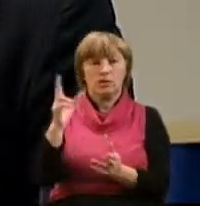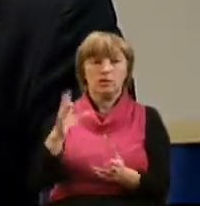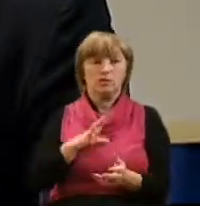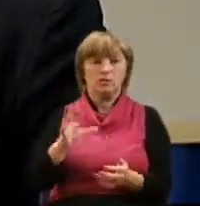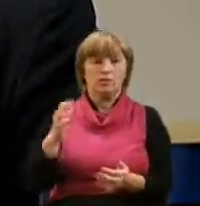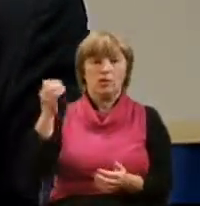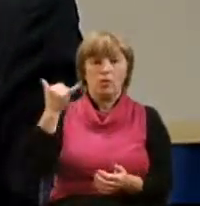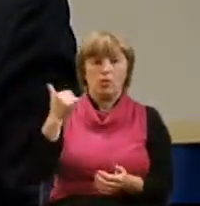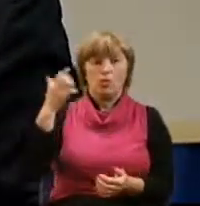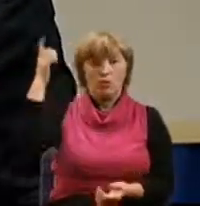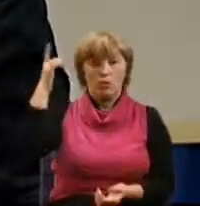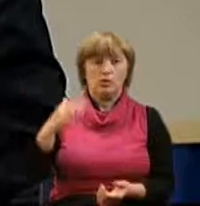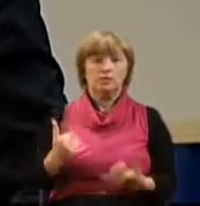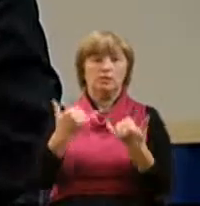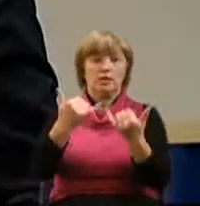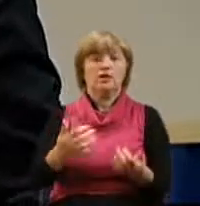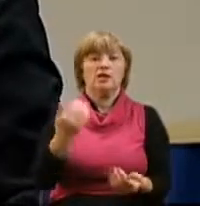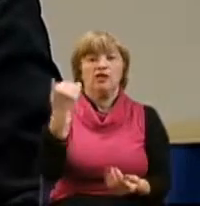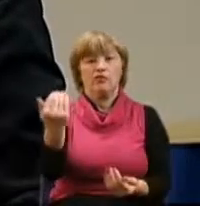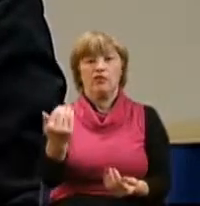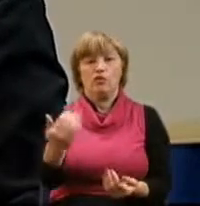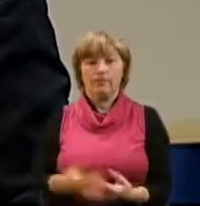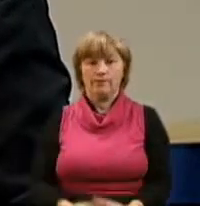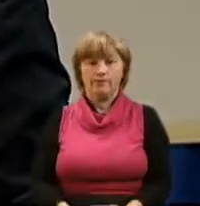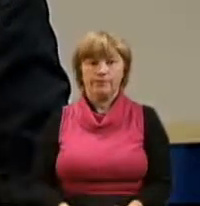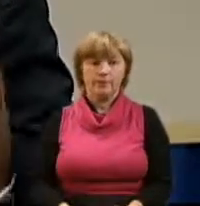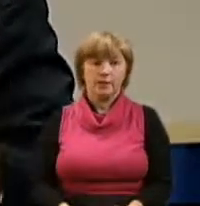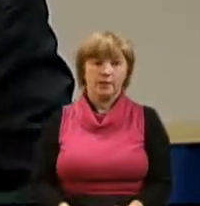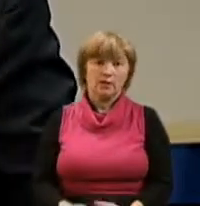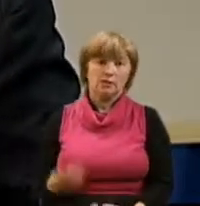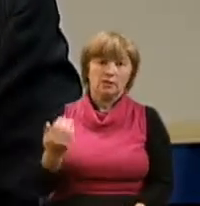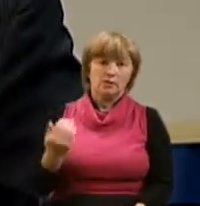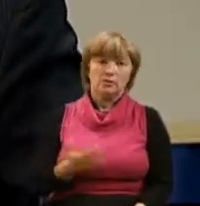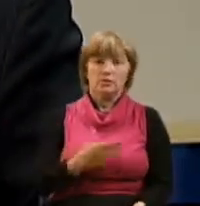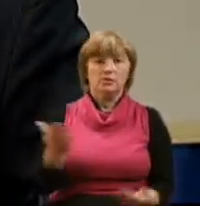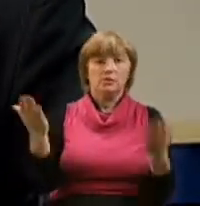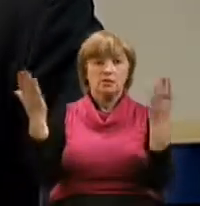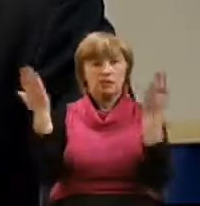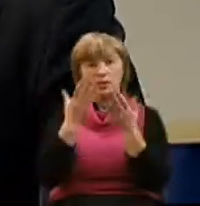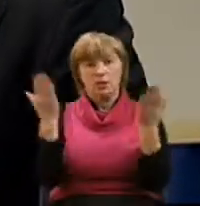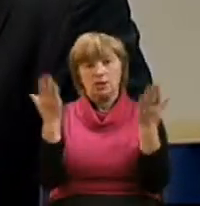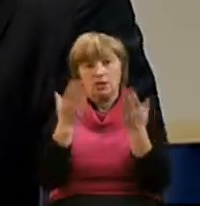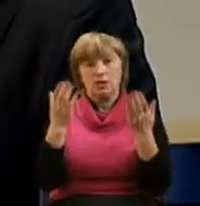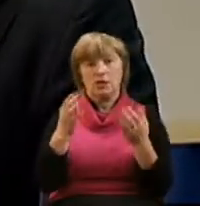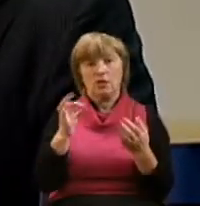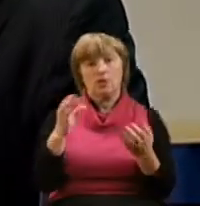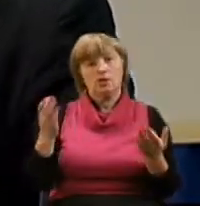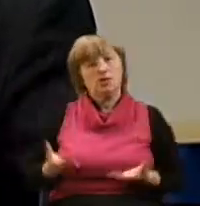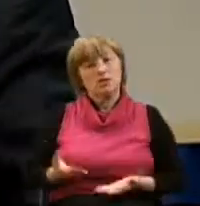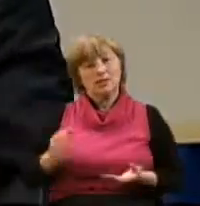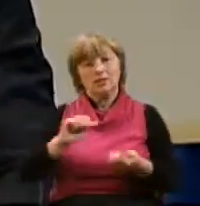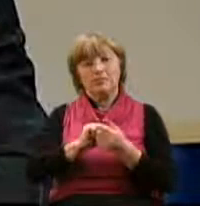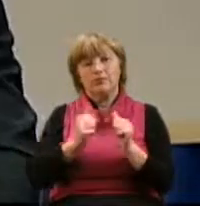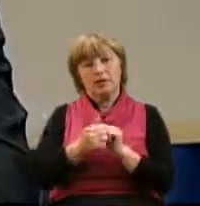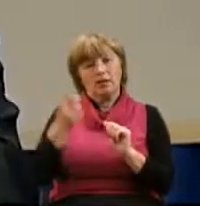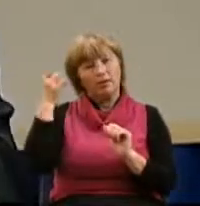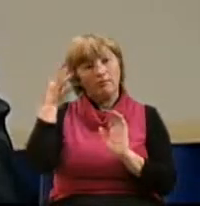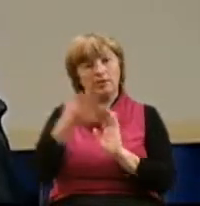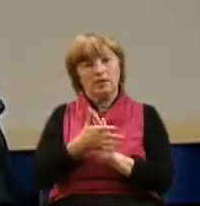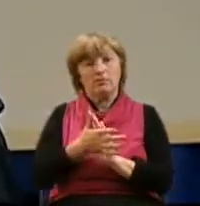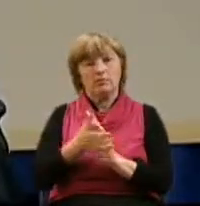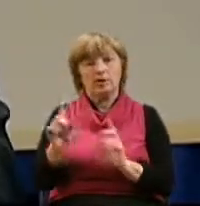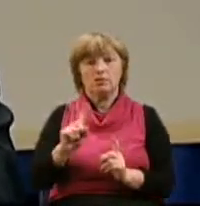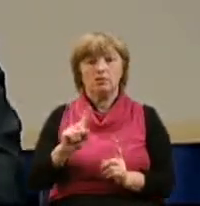было у Господа для него. И сегодня мы, читая о жизни Петра, понимаем,